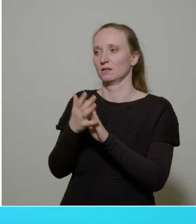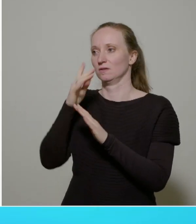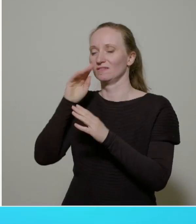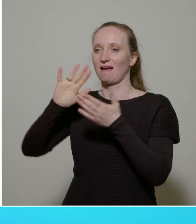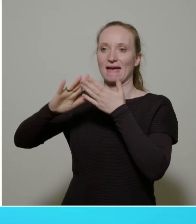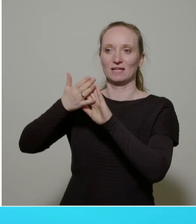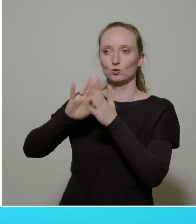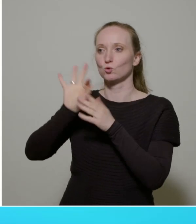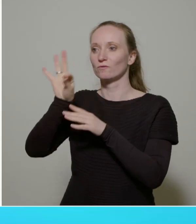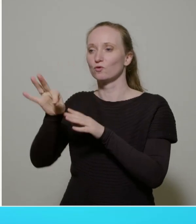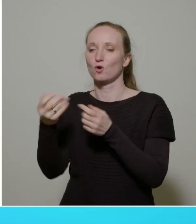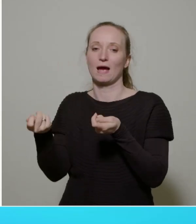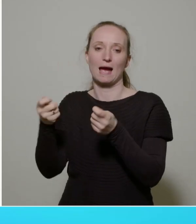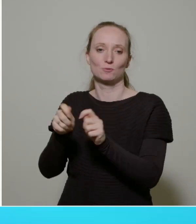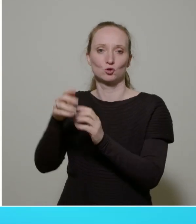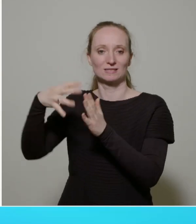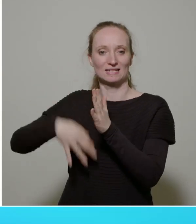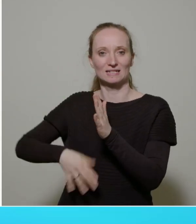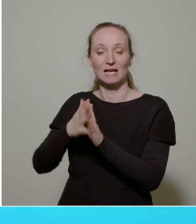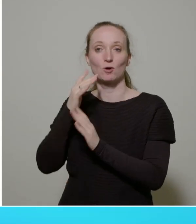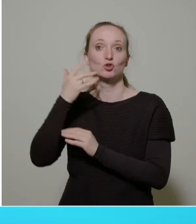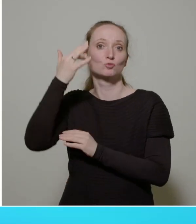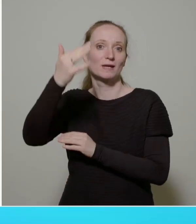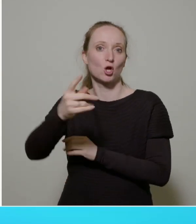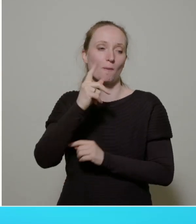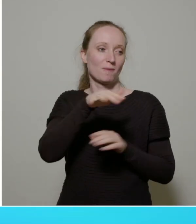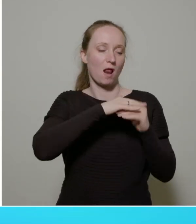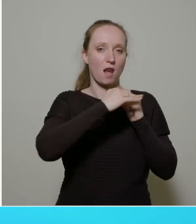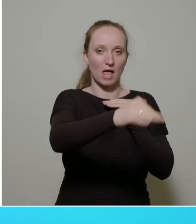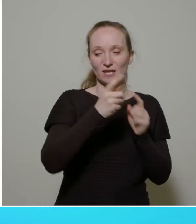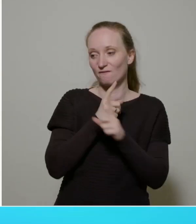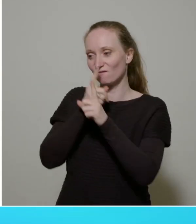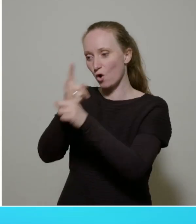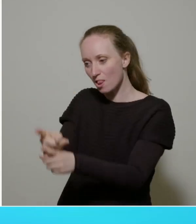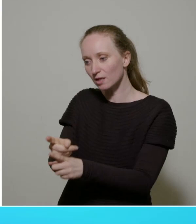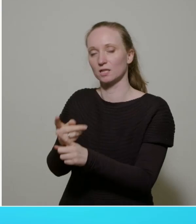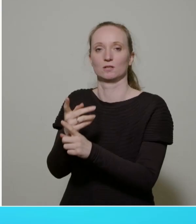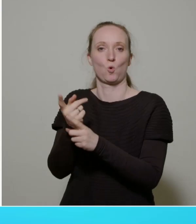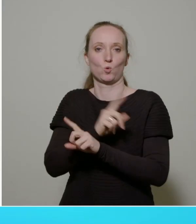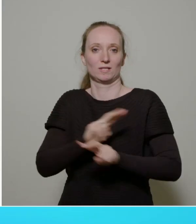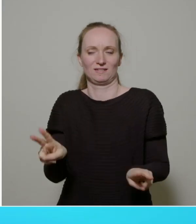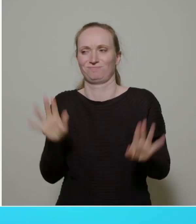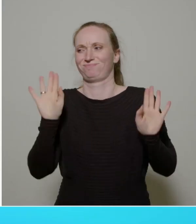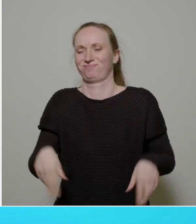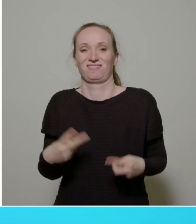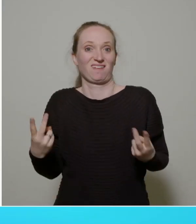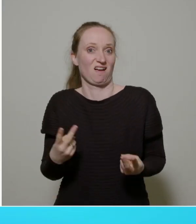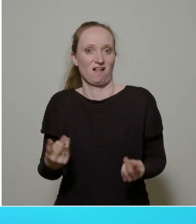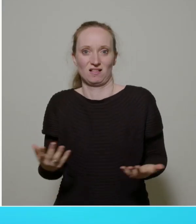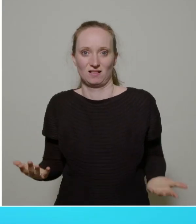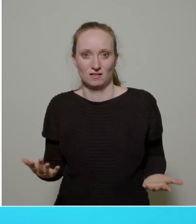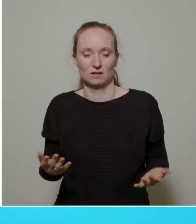Da einigt man sich auf den Beslusstext, ob sich dann danach einer ran hält oder nicht, das spielt gar keine Rolle. Und wir haben halt auch einen